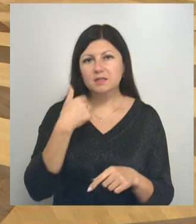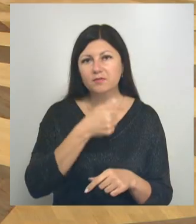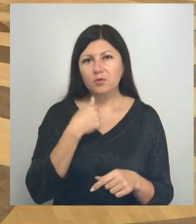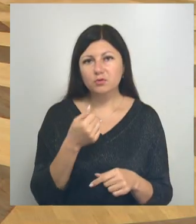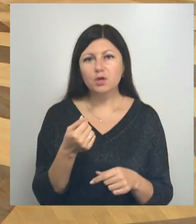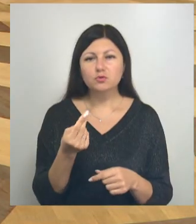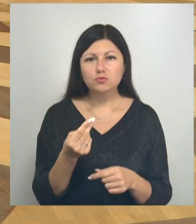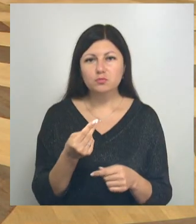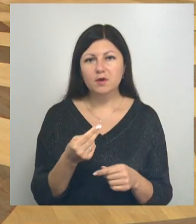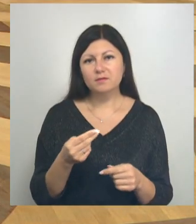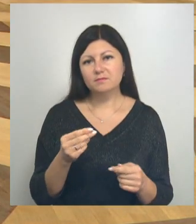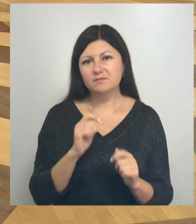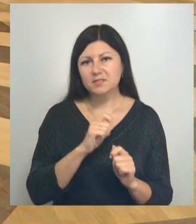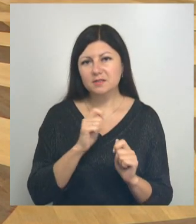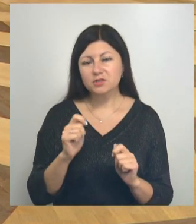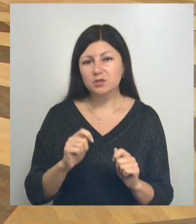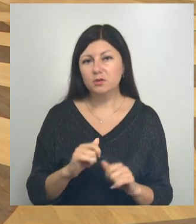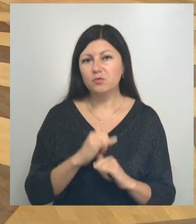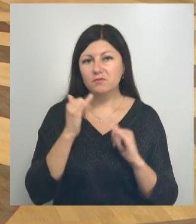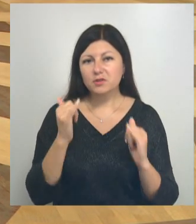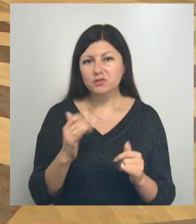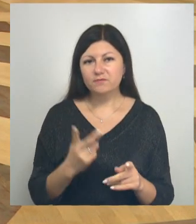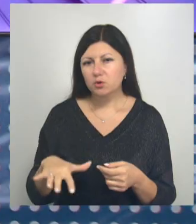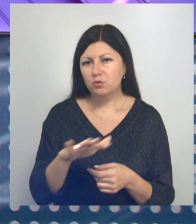сумма вознаграждения лауреатам увеличена вдвое.